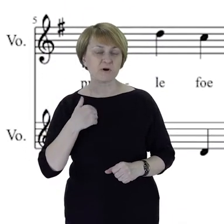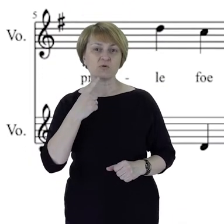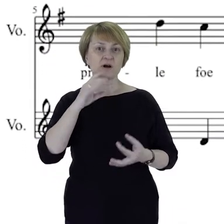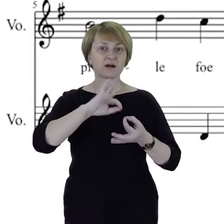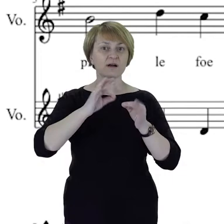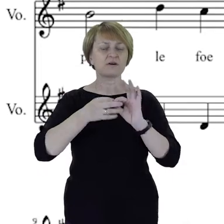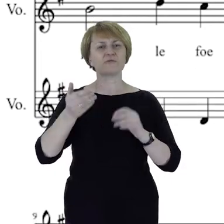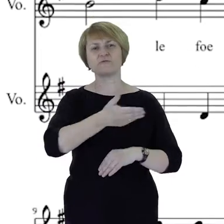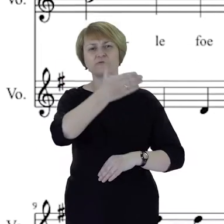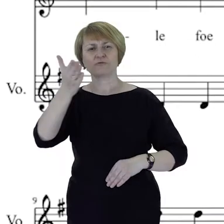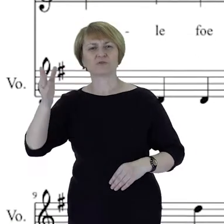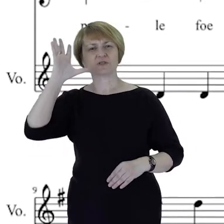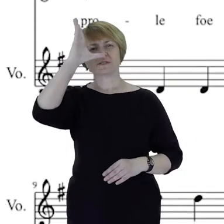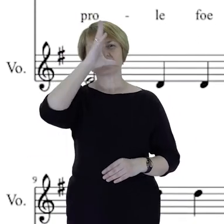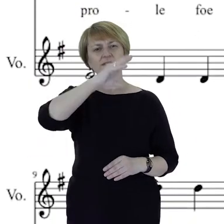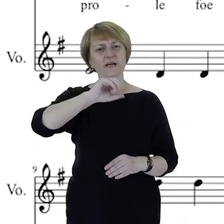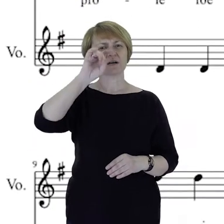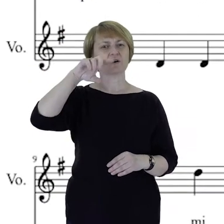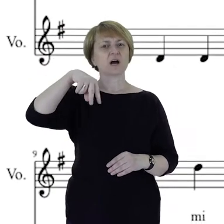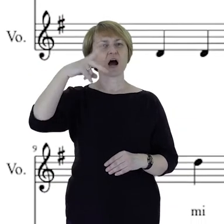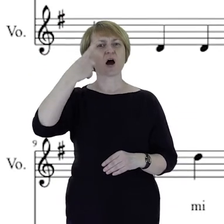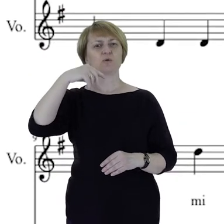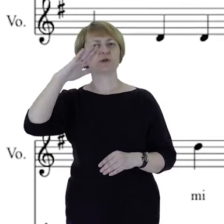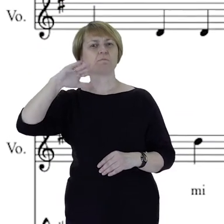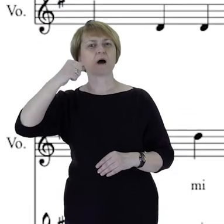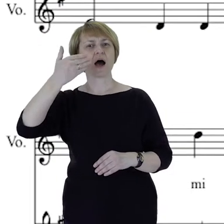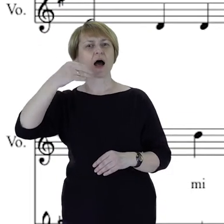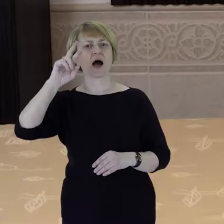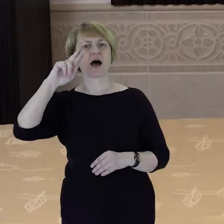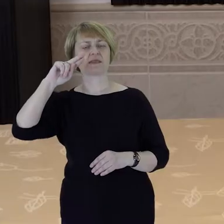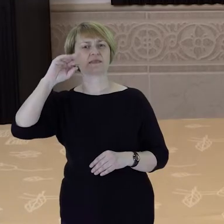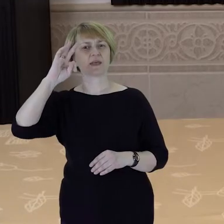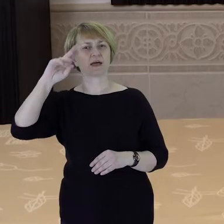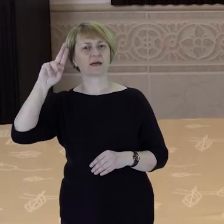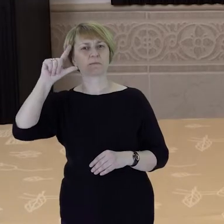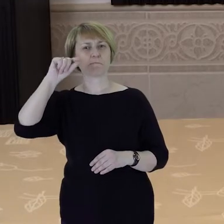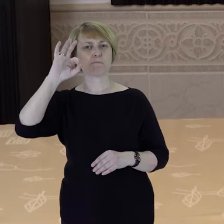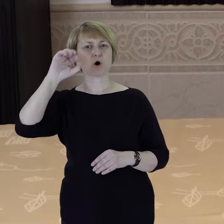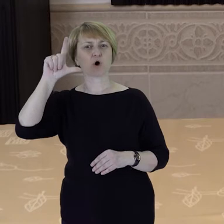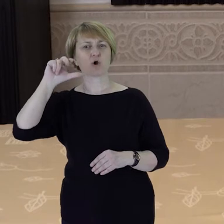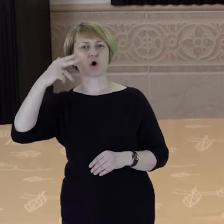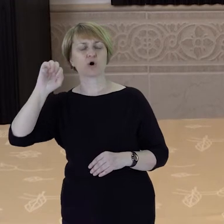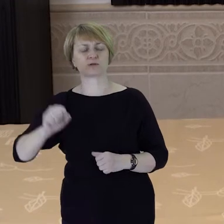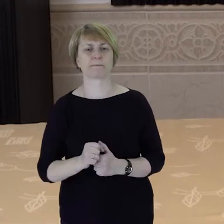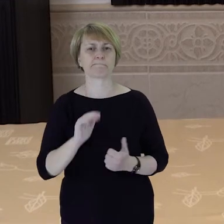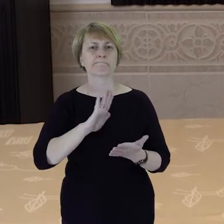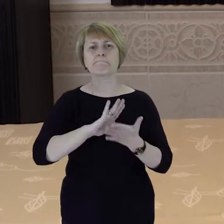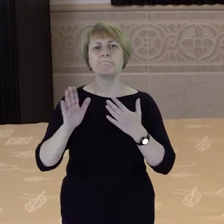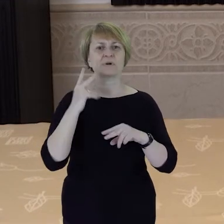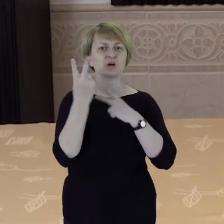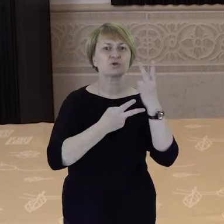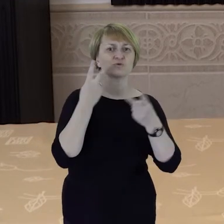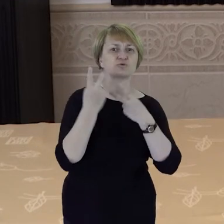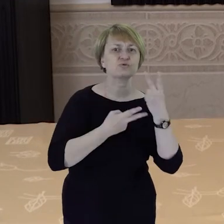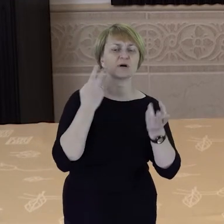wszystkim. Gaudemater Polonia prole fechunda nobili. Wiecie, tak bez szukania po księgach, potem